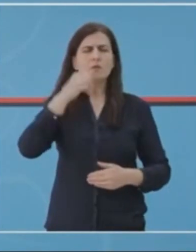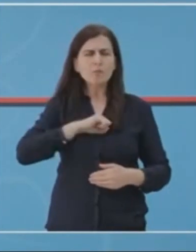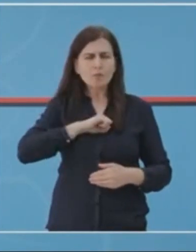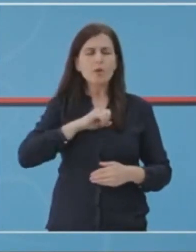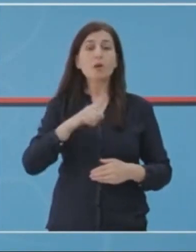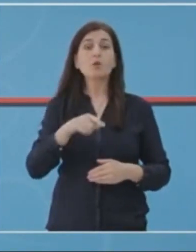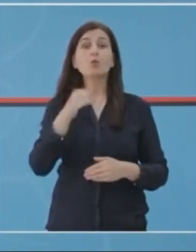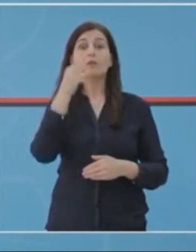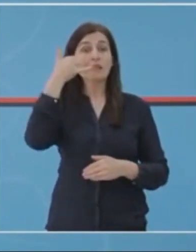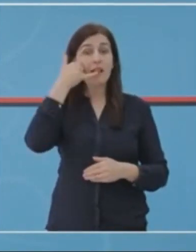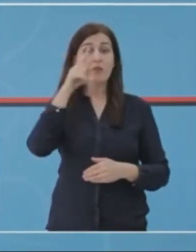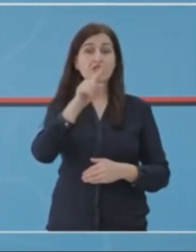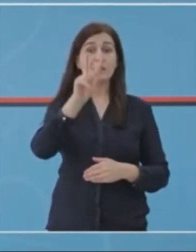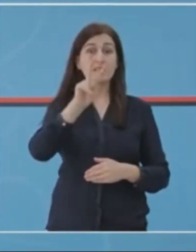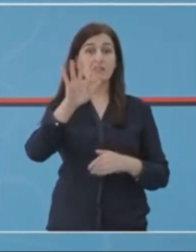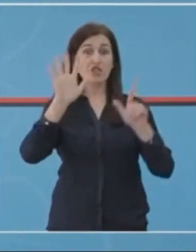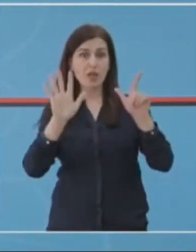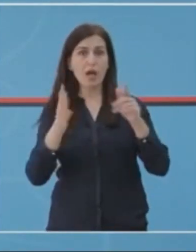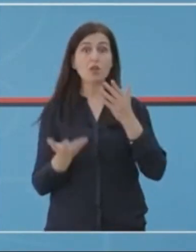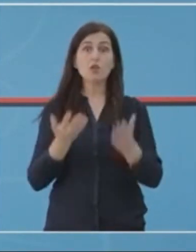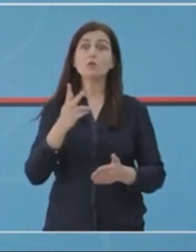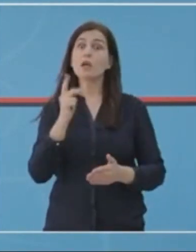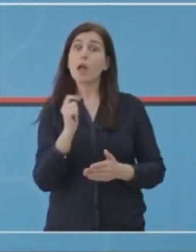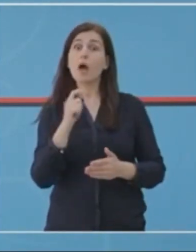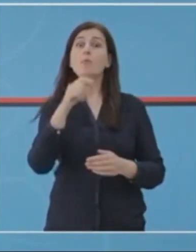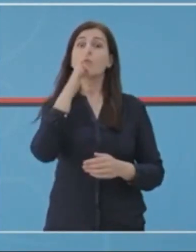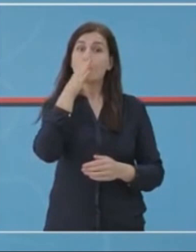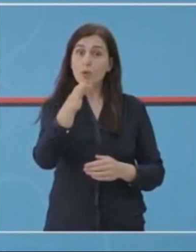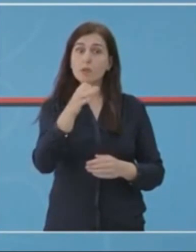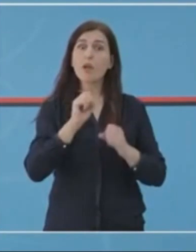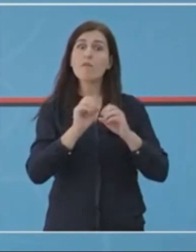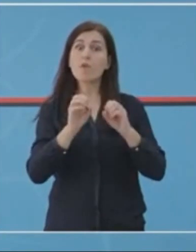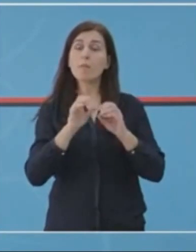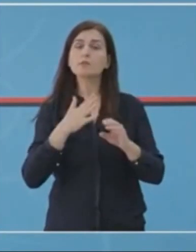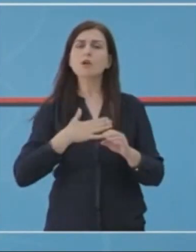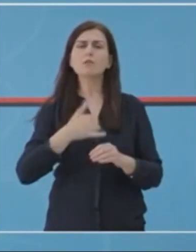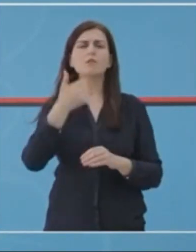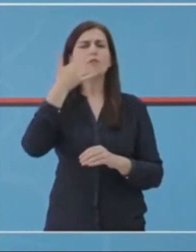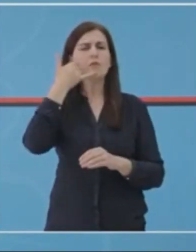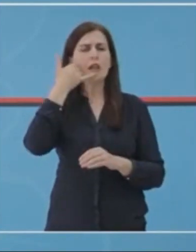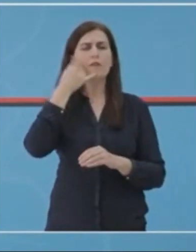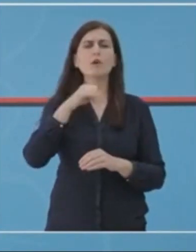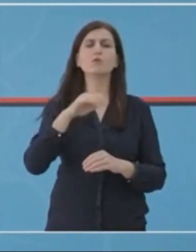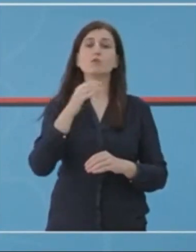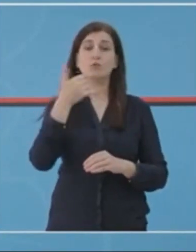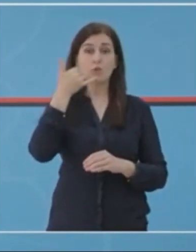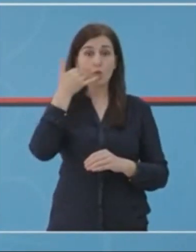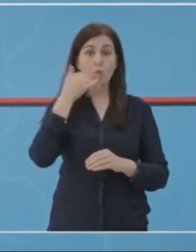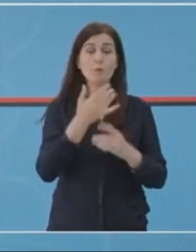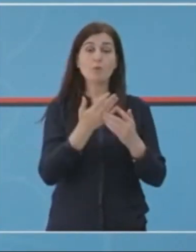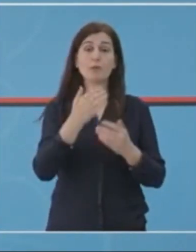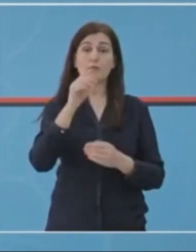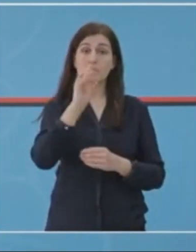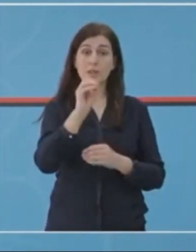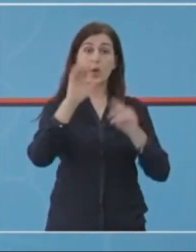numrin 127. Për gjithdo pyetje ose informacion për COVID-19, telefononi në numrin e